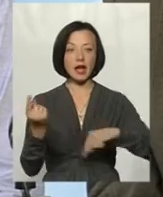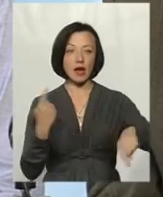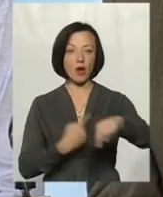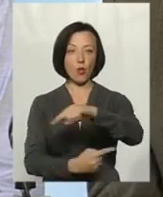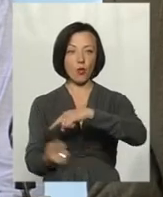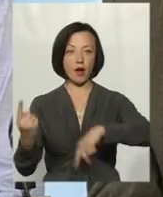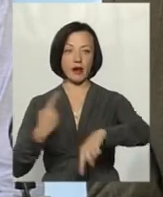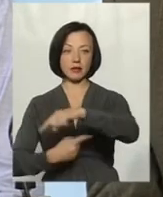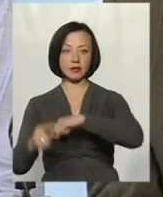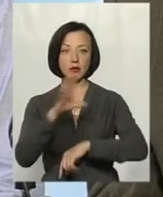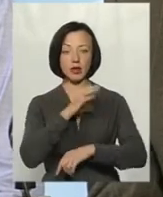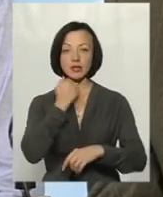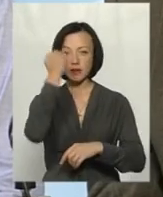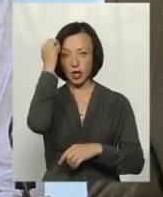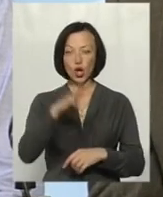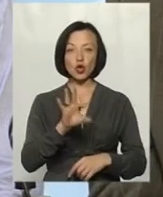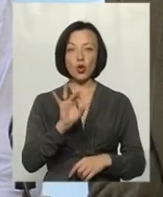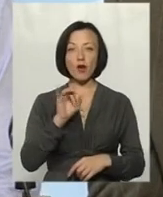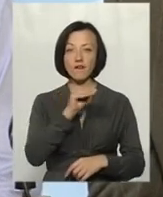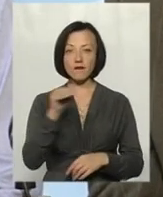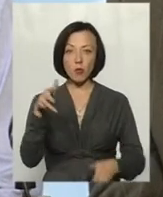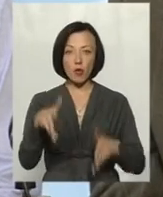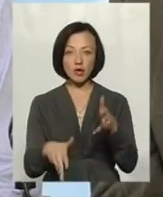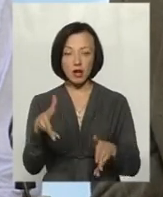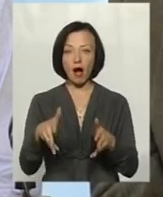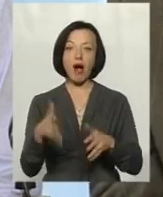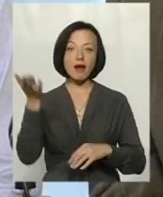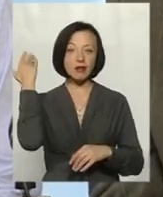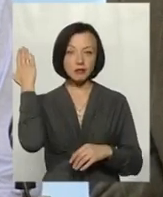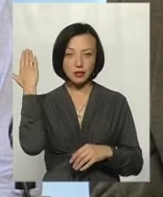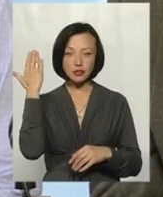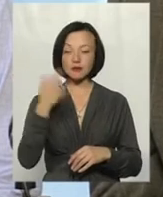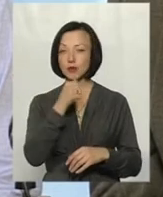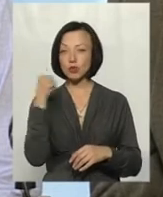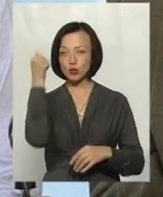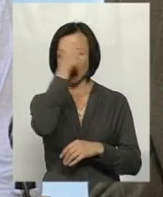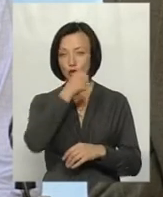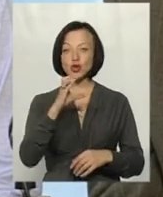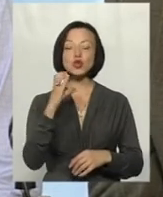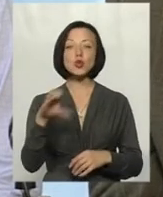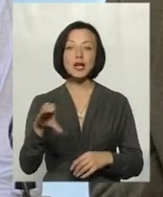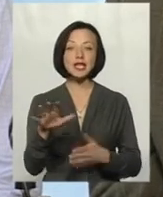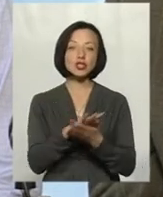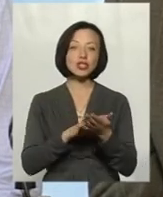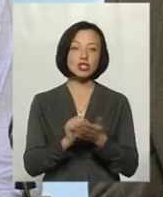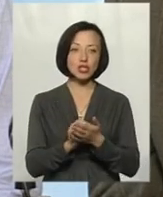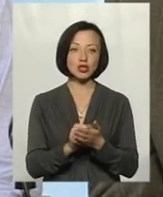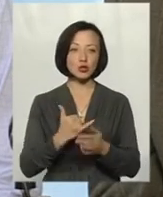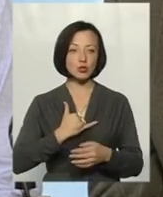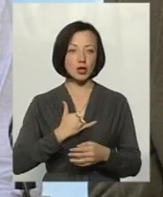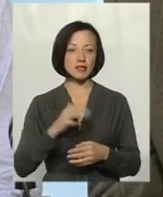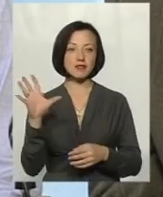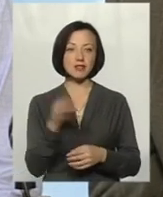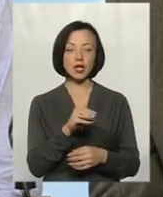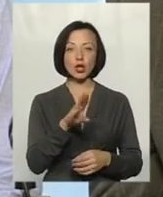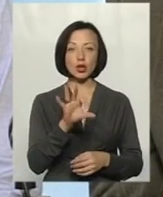завдяки торфяним болотам. Меліоратори в минулому столітті знищили в нас майже